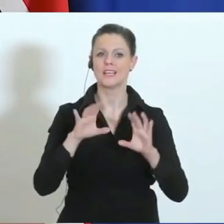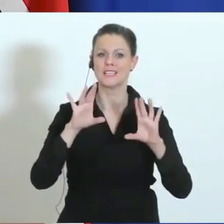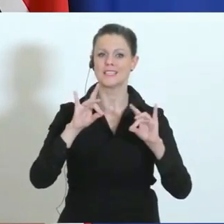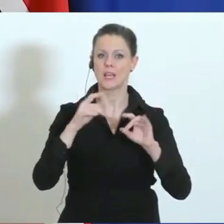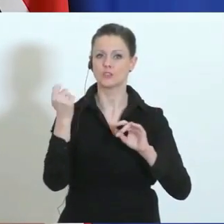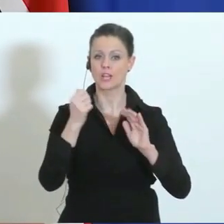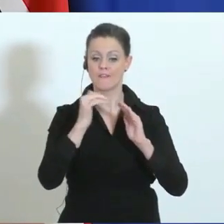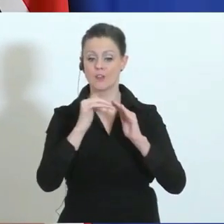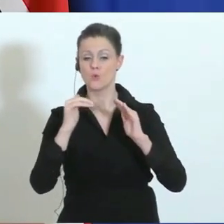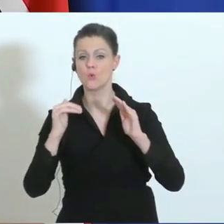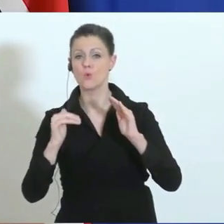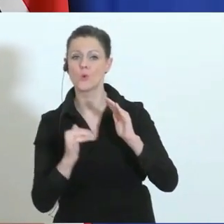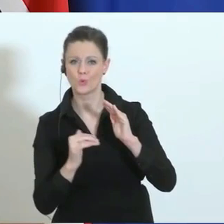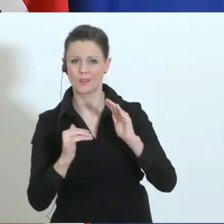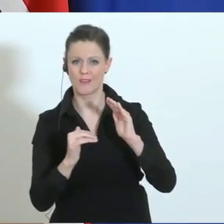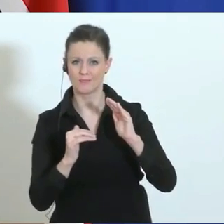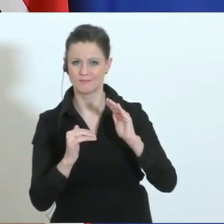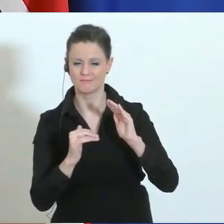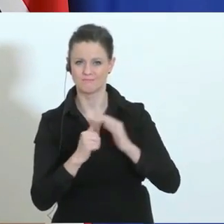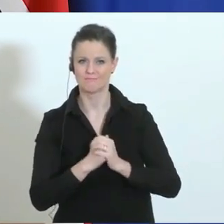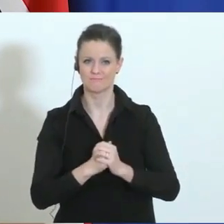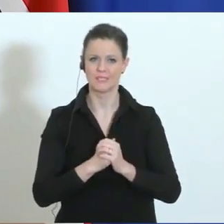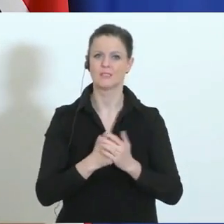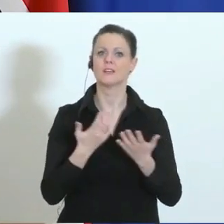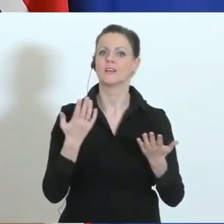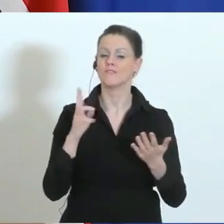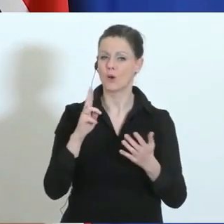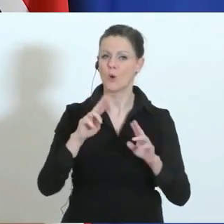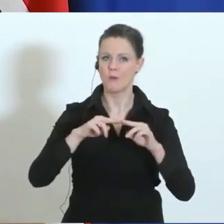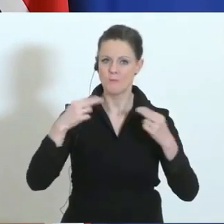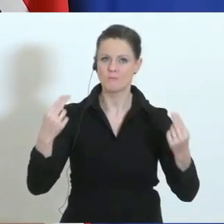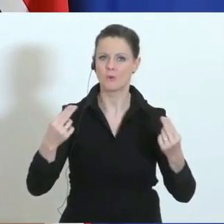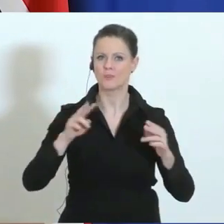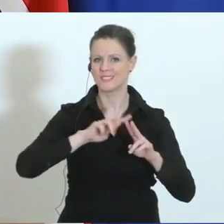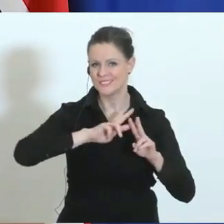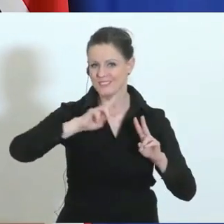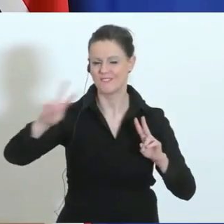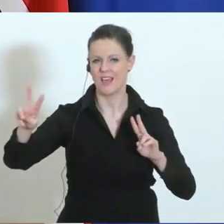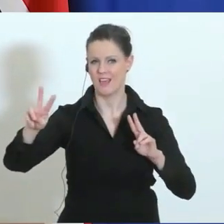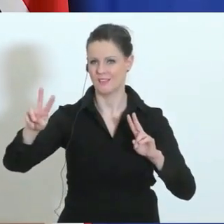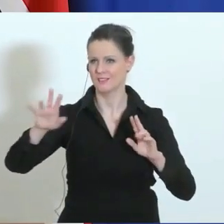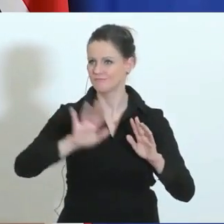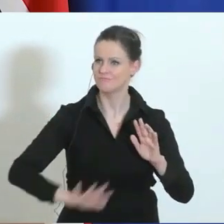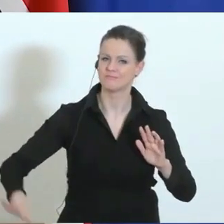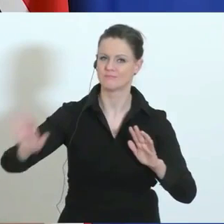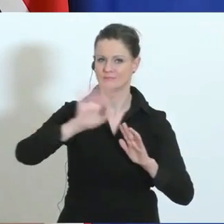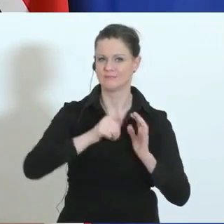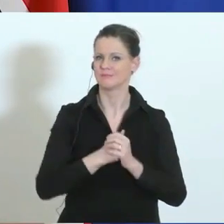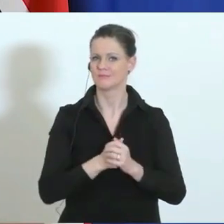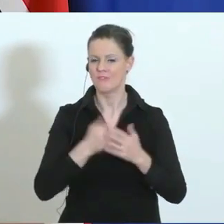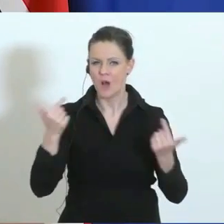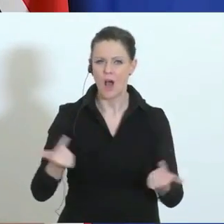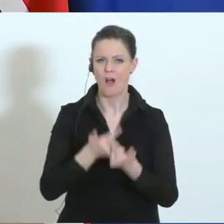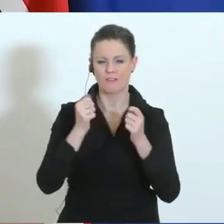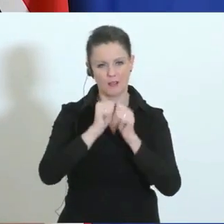die sozusagen durchgeführt werden mussten bundesweit, weil es einfach ganz großes Verständnis dafür gibt, weil die Aufklärungskampagne auch